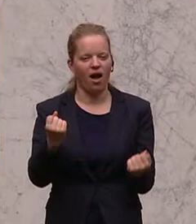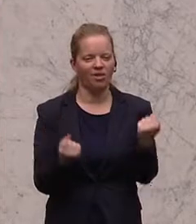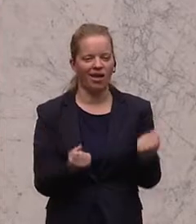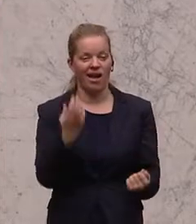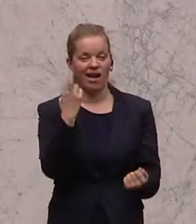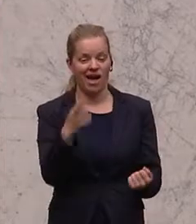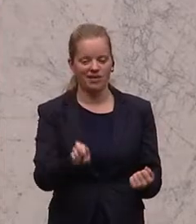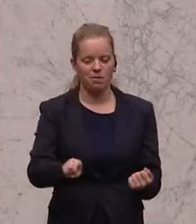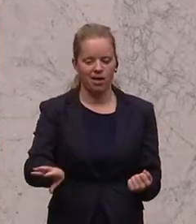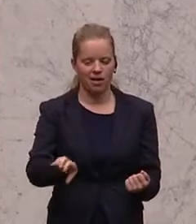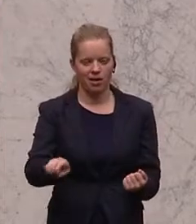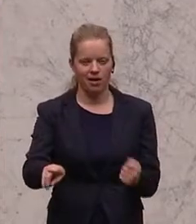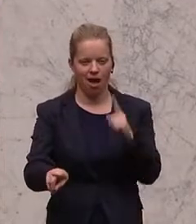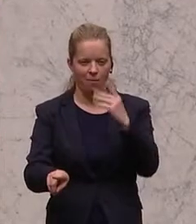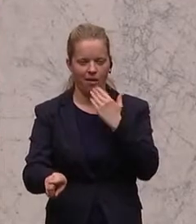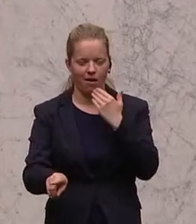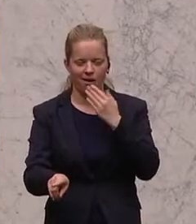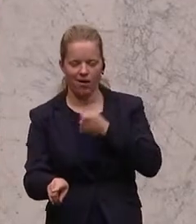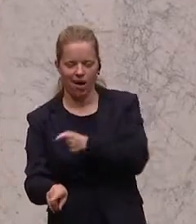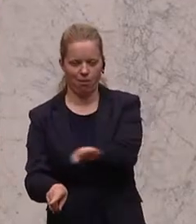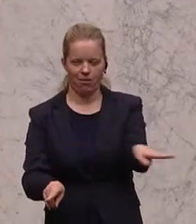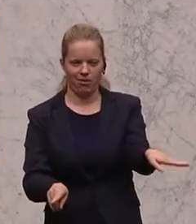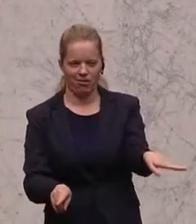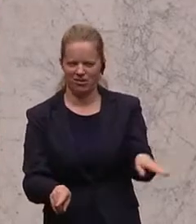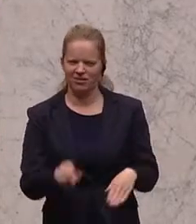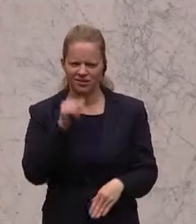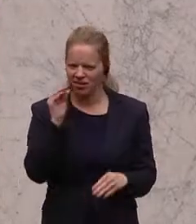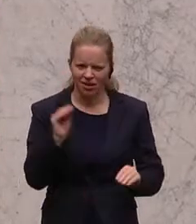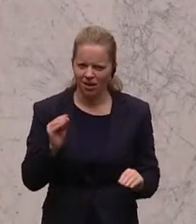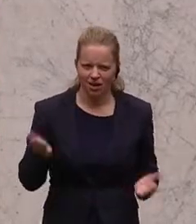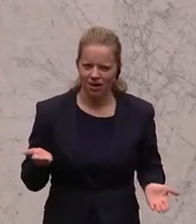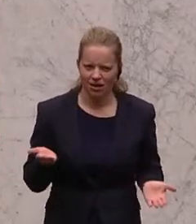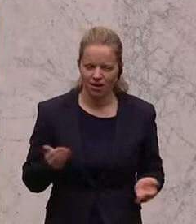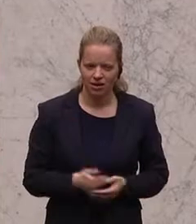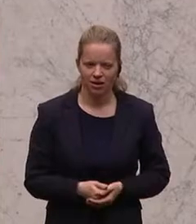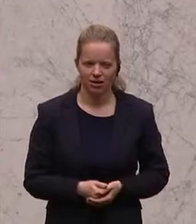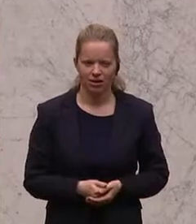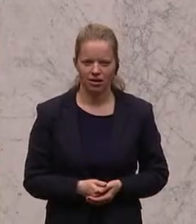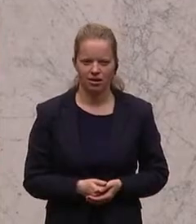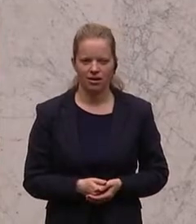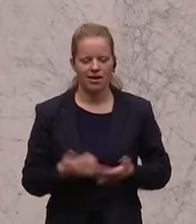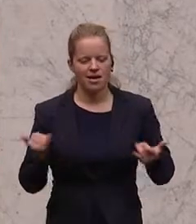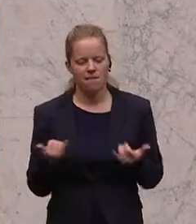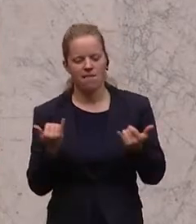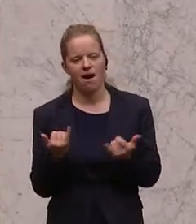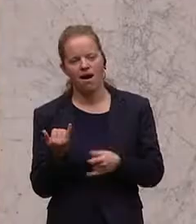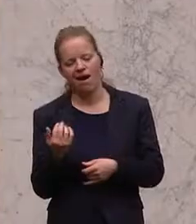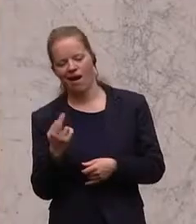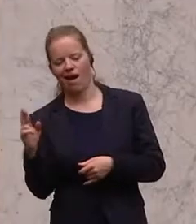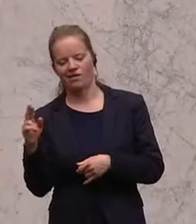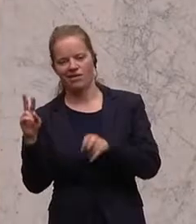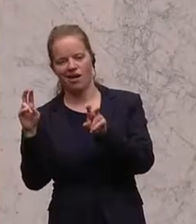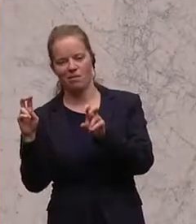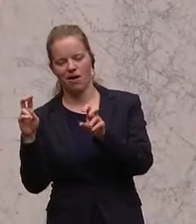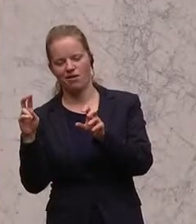abzubiegen, ist auch keine ehrliche Aktion. Ständig rechte Themen bespielen und dann,